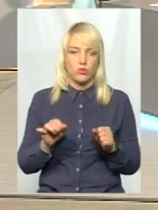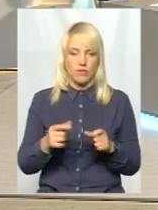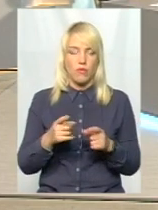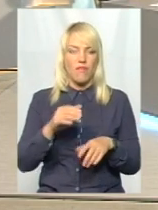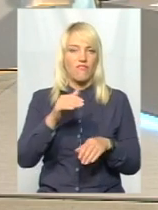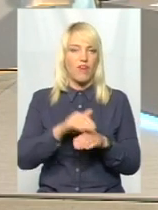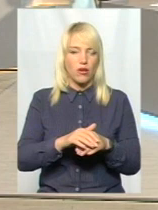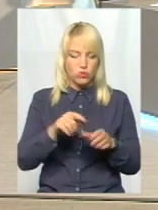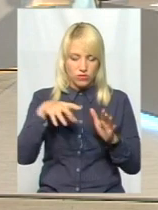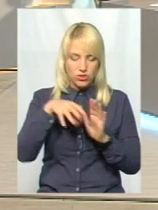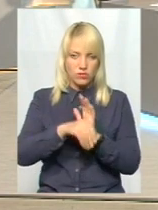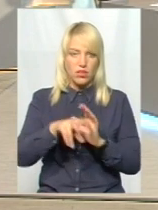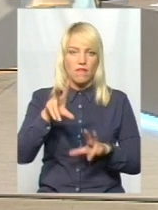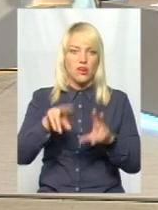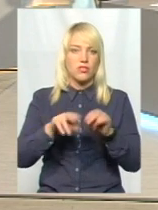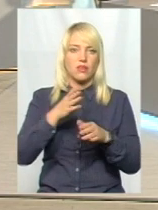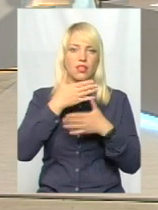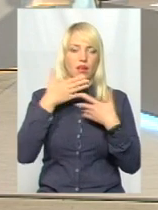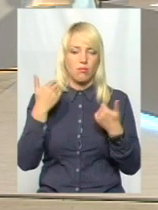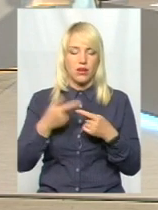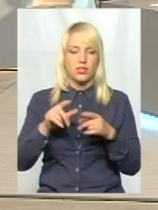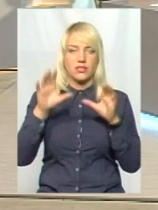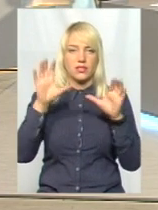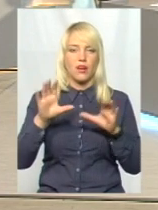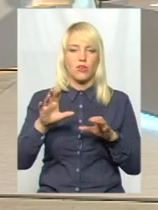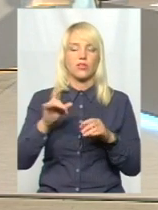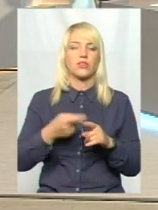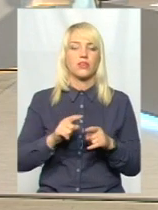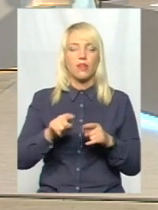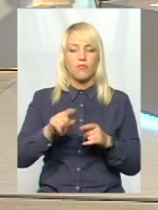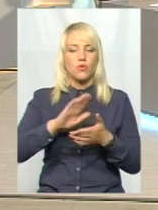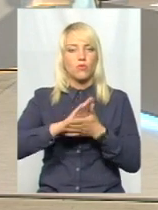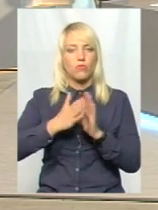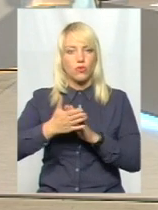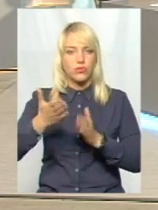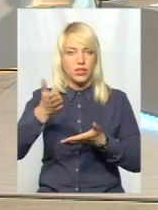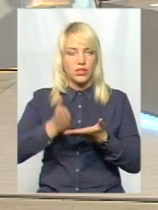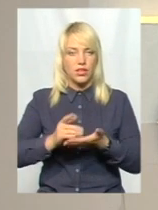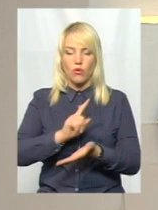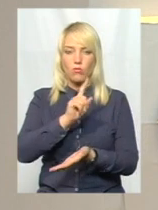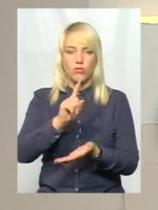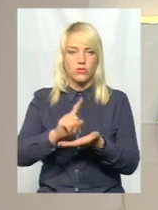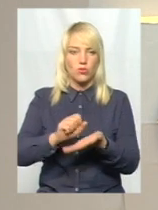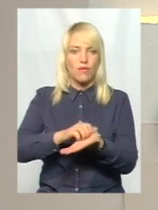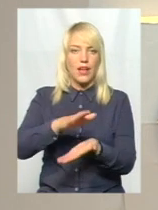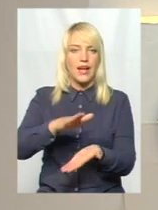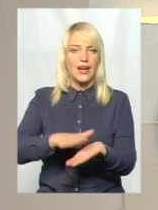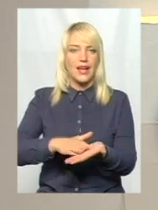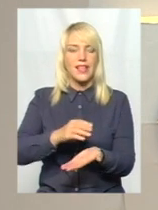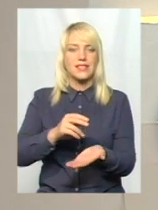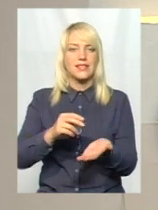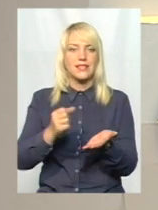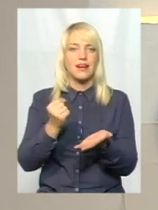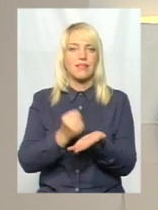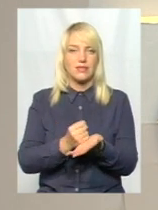факту немає. Адже вимога законодавства, закону про безпечність та якість чітка. І обов'язкова реєстрація. І саме, скажімо так,